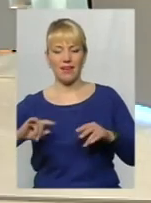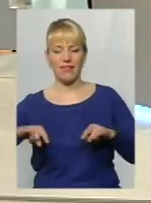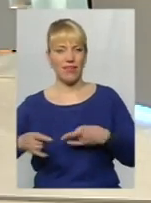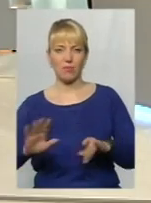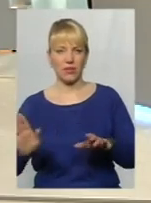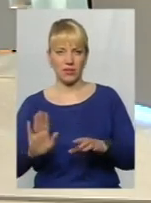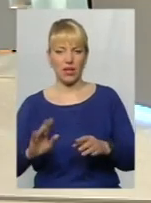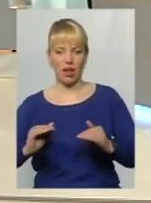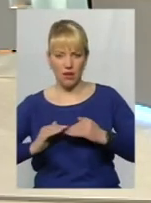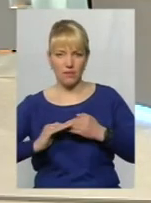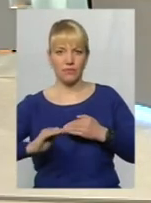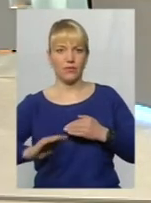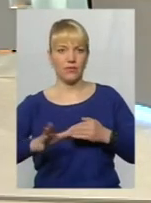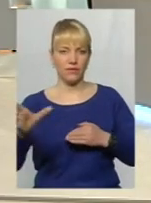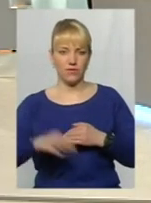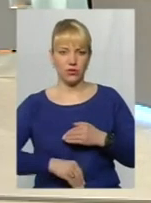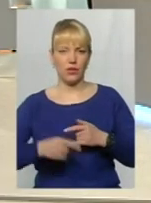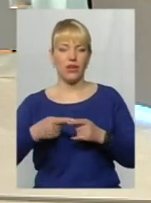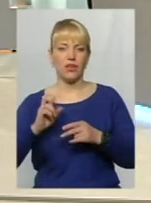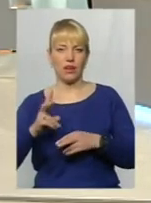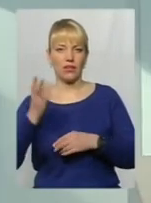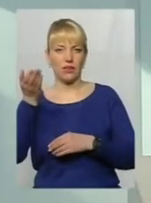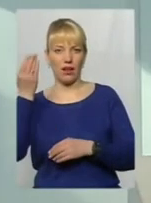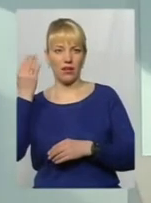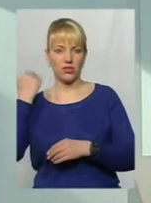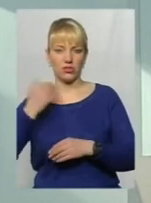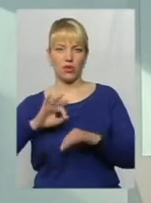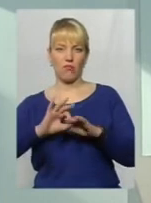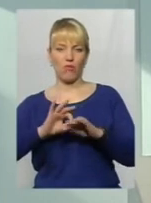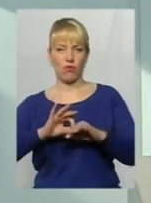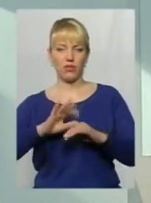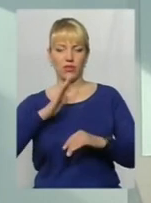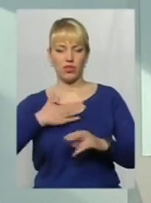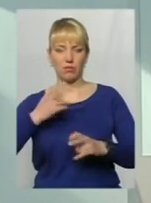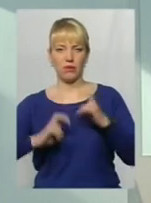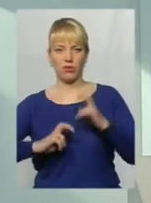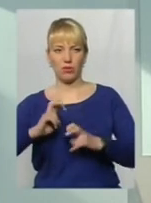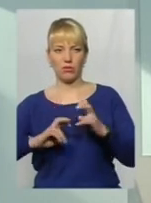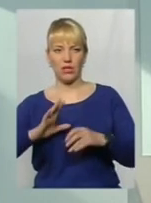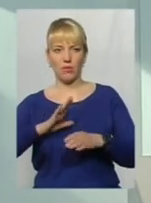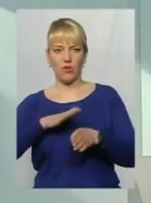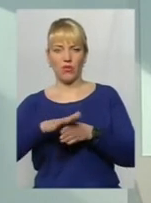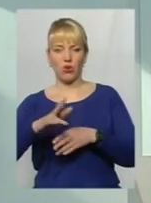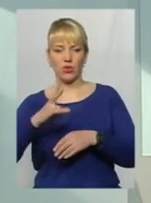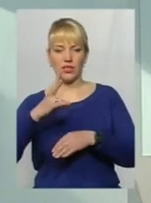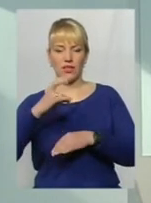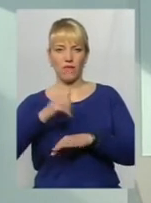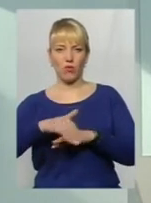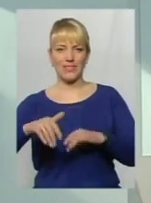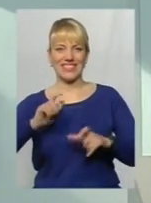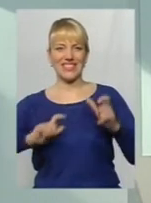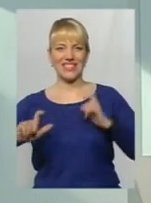суцільно. Так, як ми проводили раніше нашим підприємствам виконаність роботи на Інститутській вулиці,